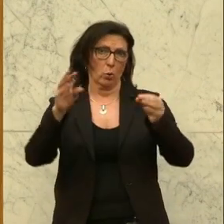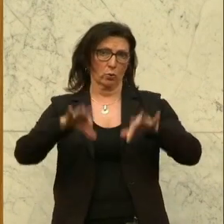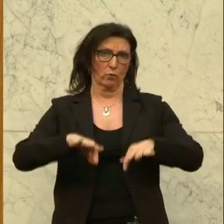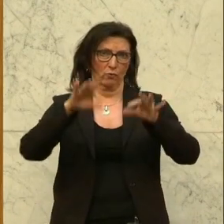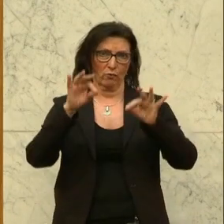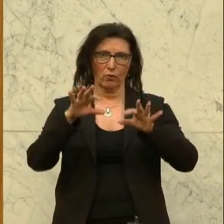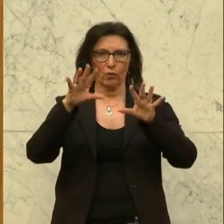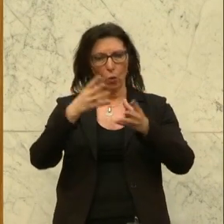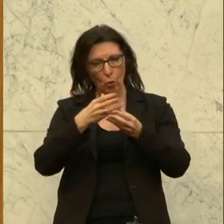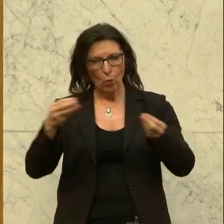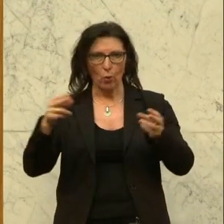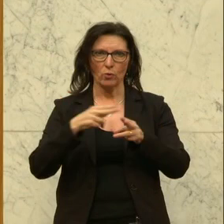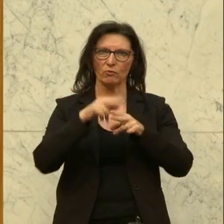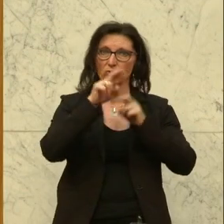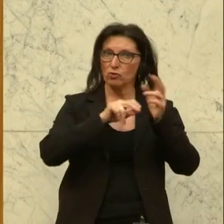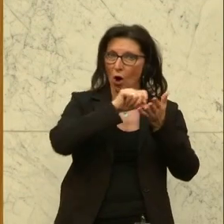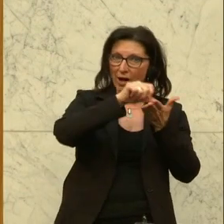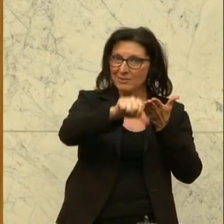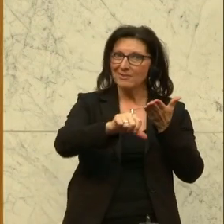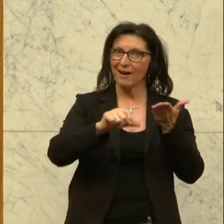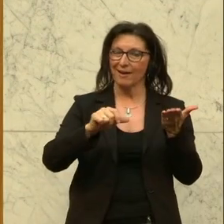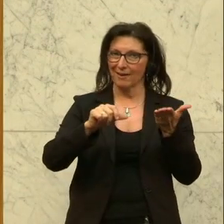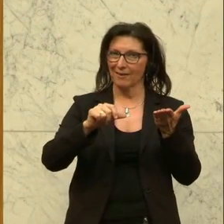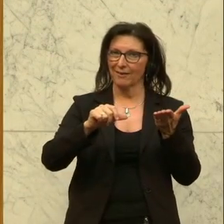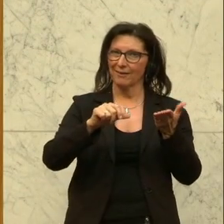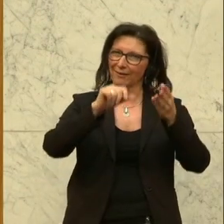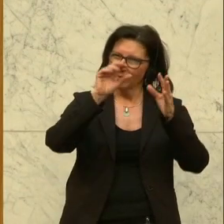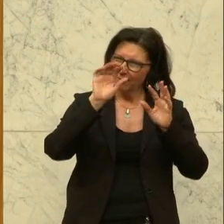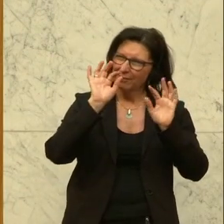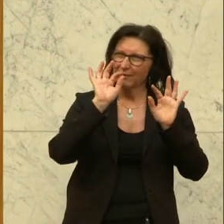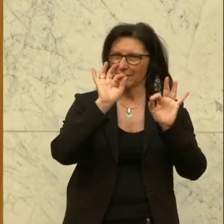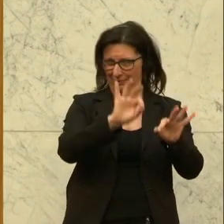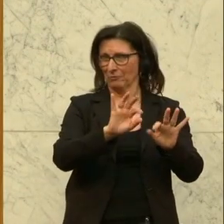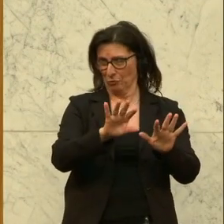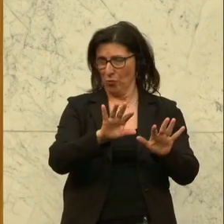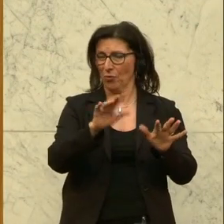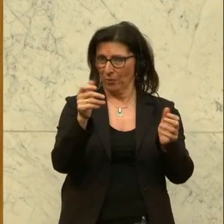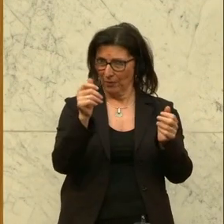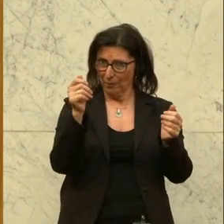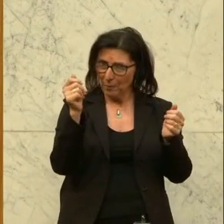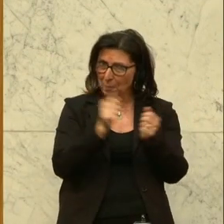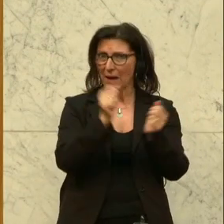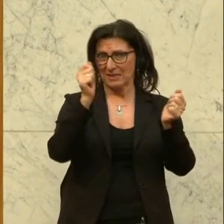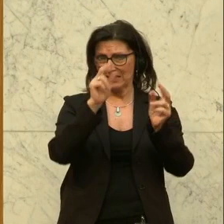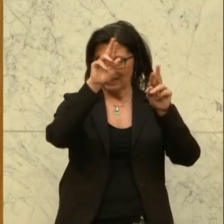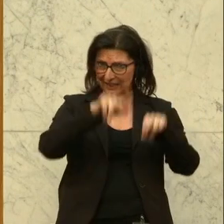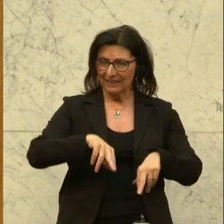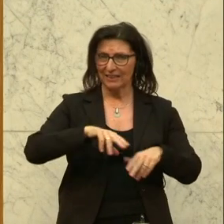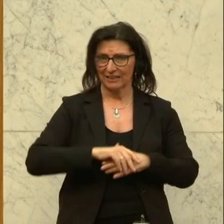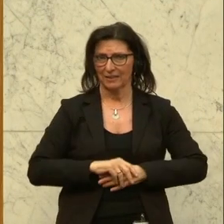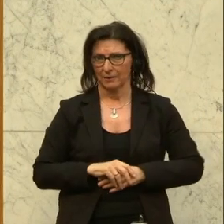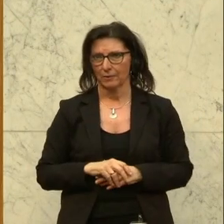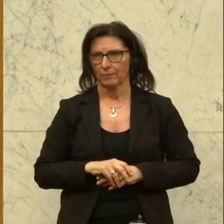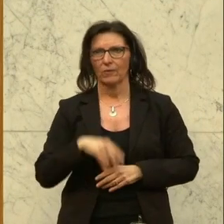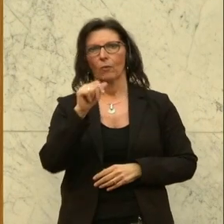Steuerzahlerinnen und Steuerzahler die richtigen Akzente setzt und mit denen